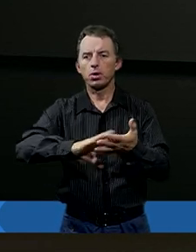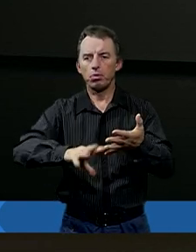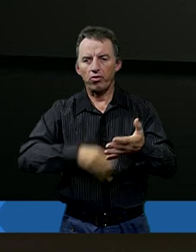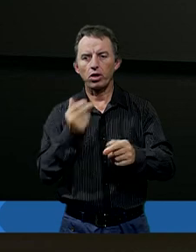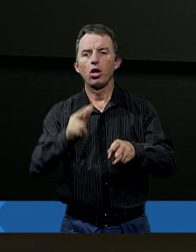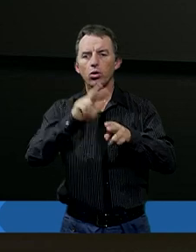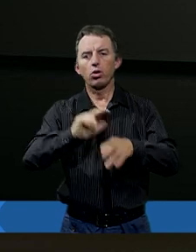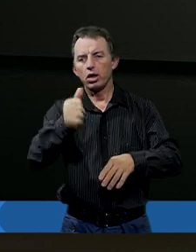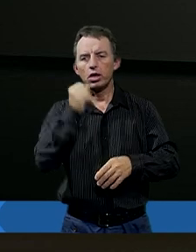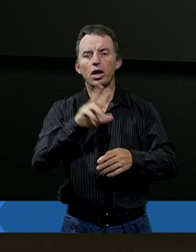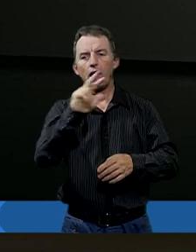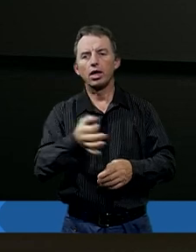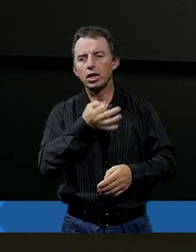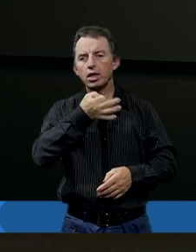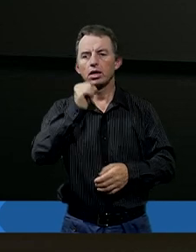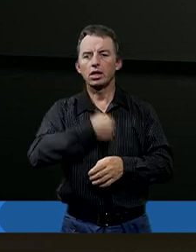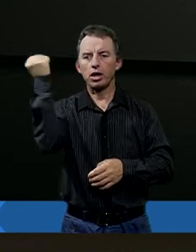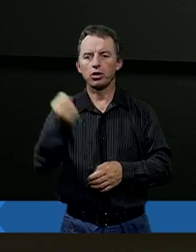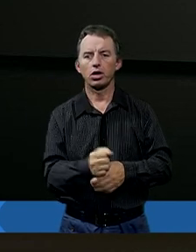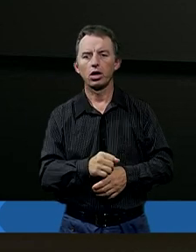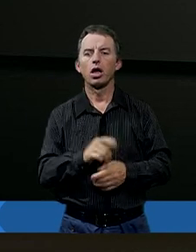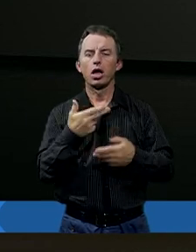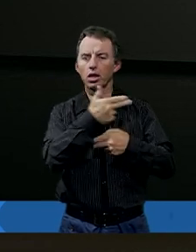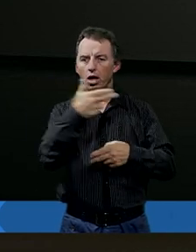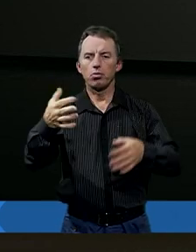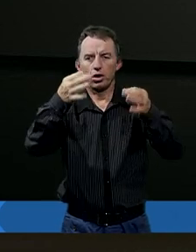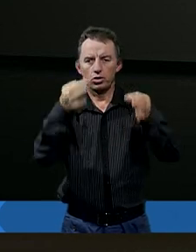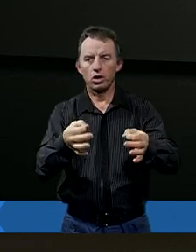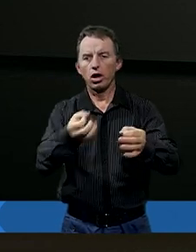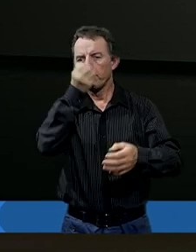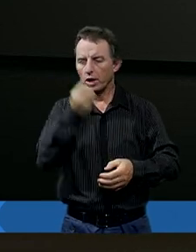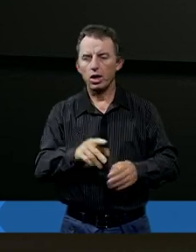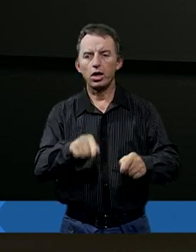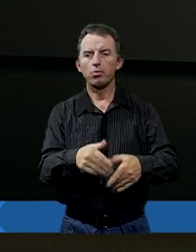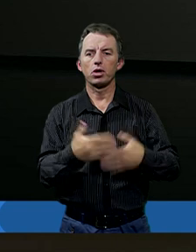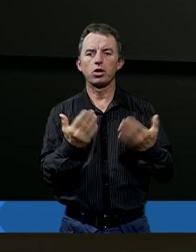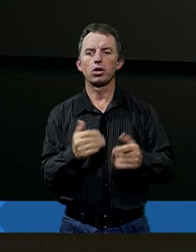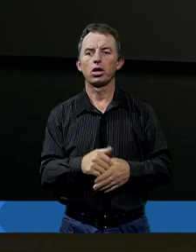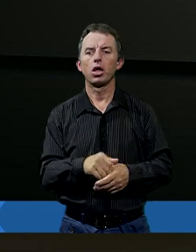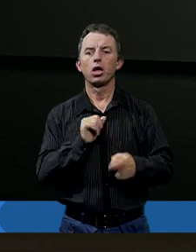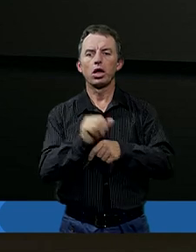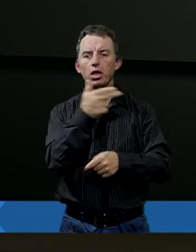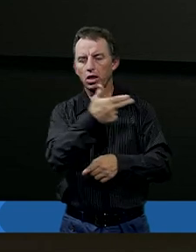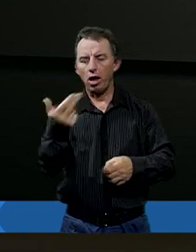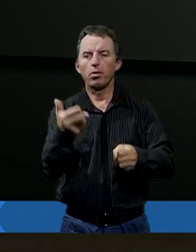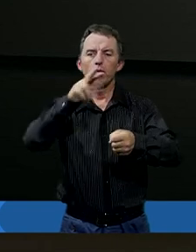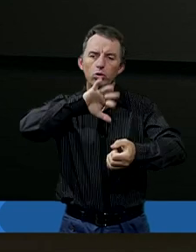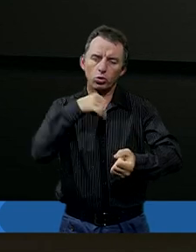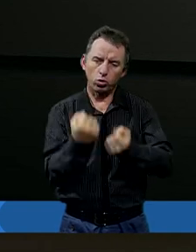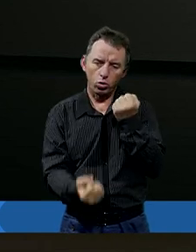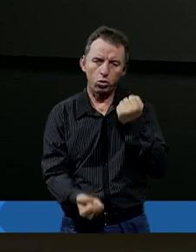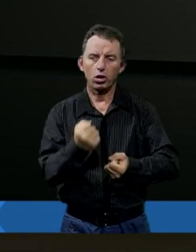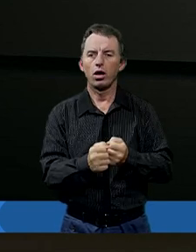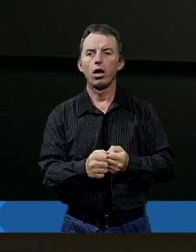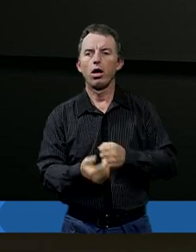przynajmniej jedna z najstarszych. Temat na dzisiaj, przeklinam dzień, jest tematem trudnym,